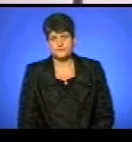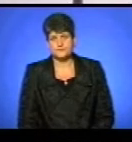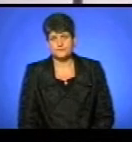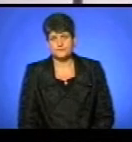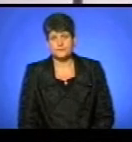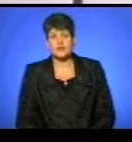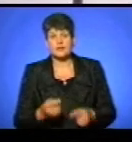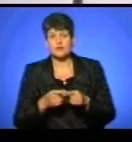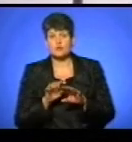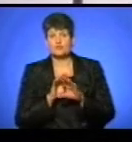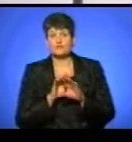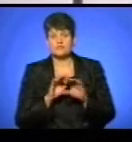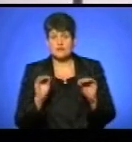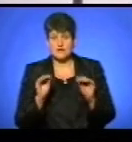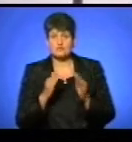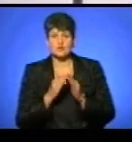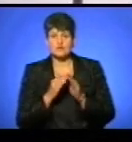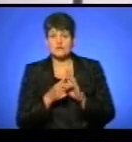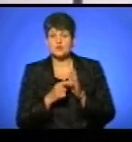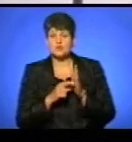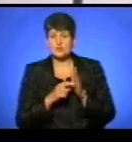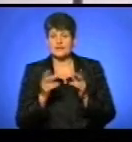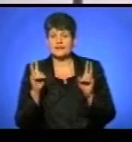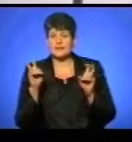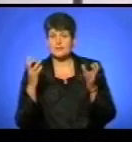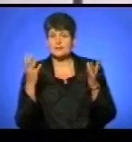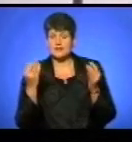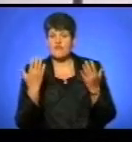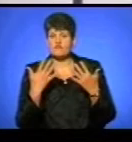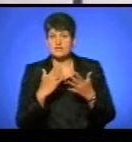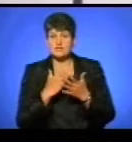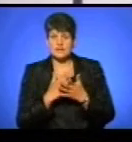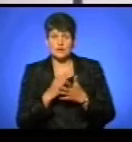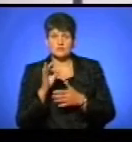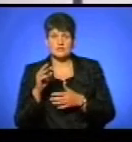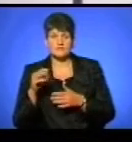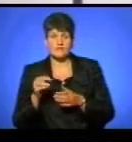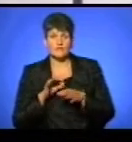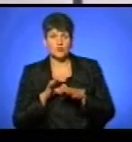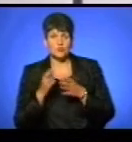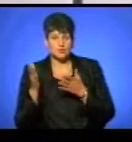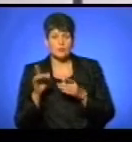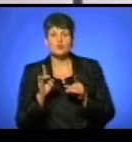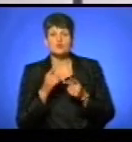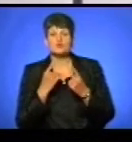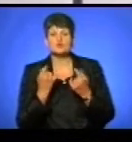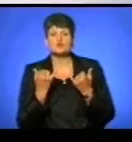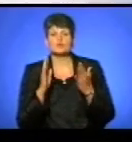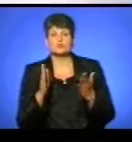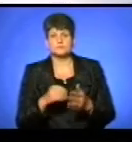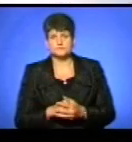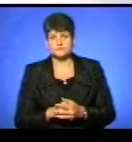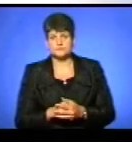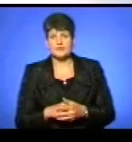І на цьому в мене все. А у сусідній студії теми дня вже є наша ведуча Оксана Максимлюк. Доброго вечора, Оксану. Про що розмовляєте сьогодні?